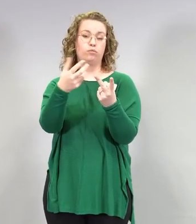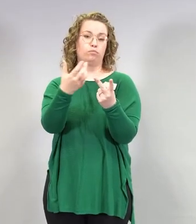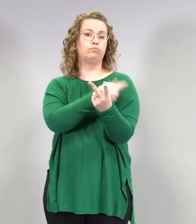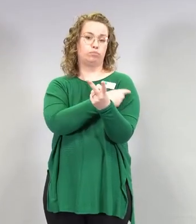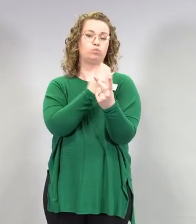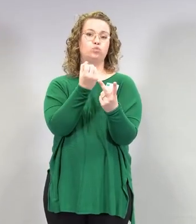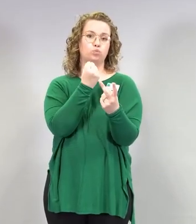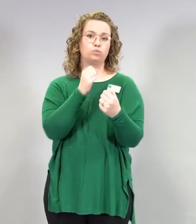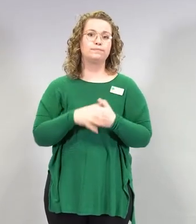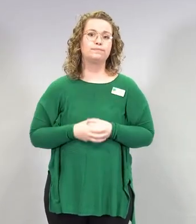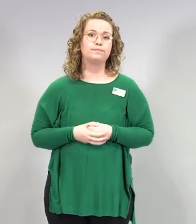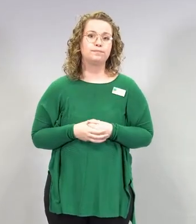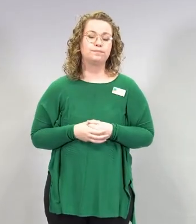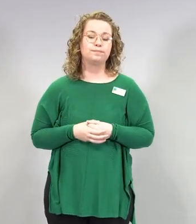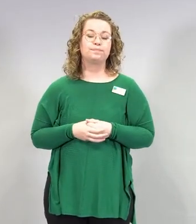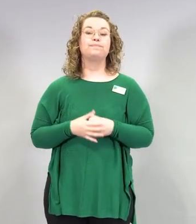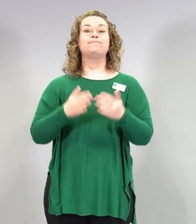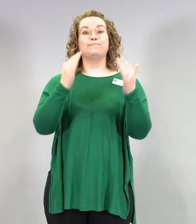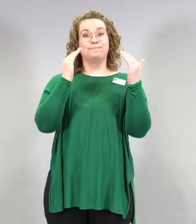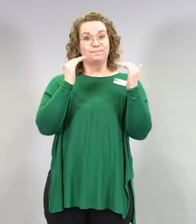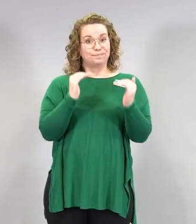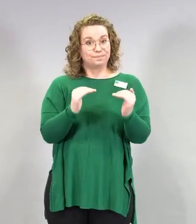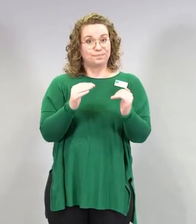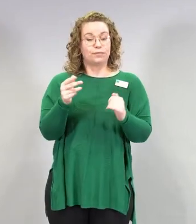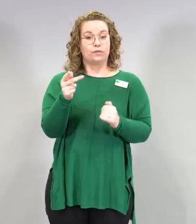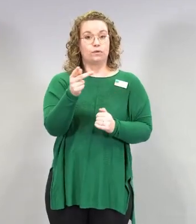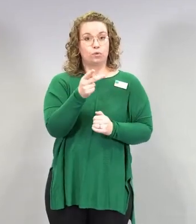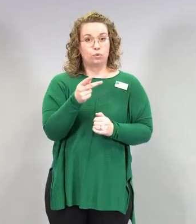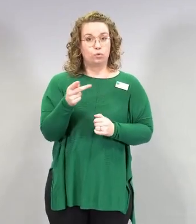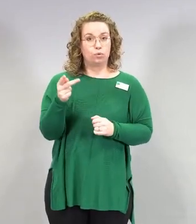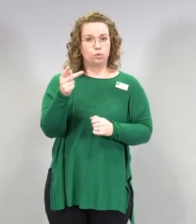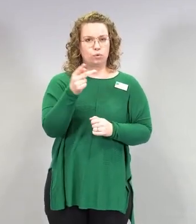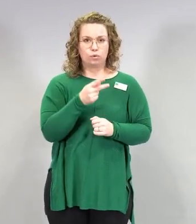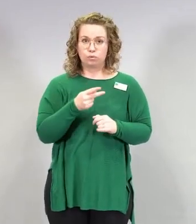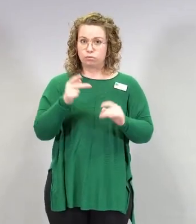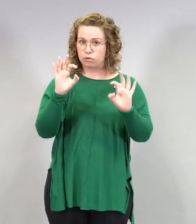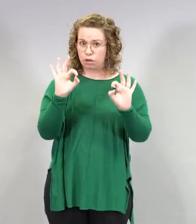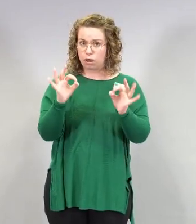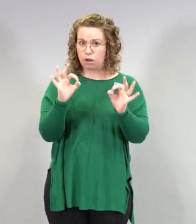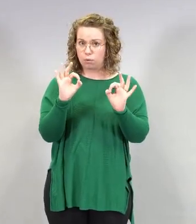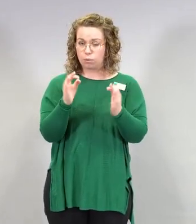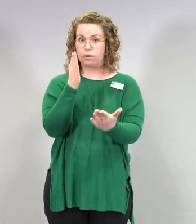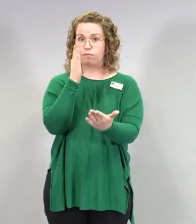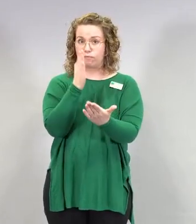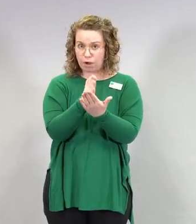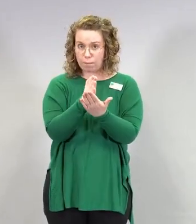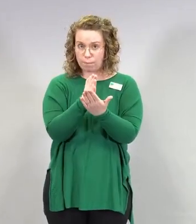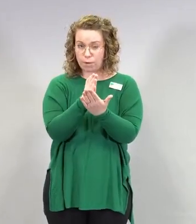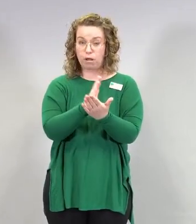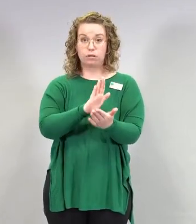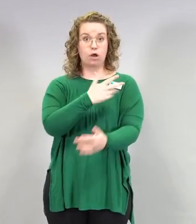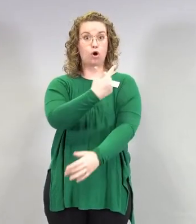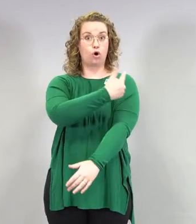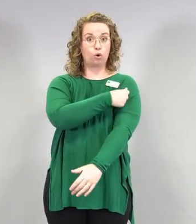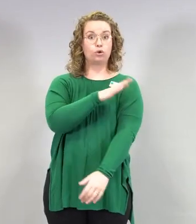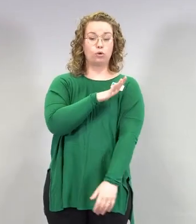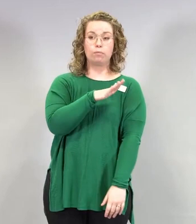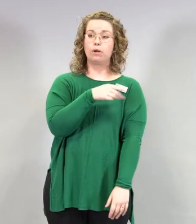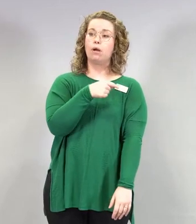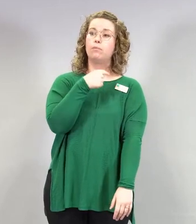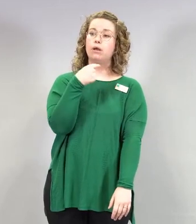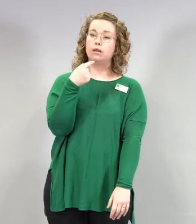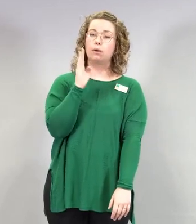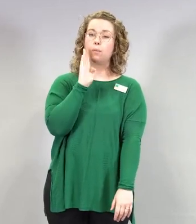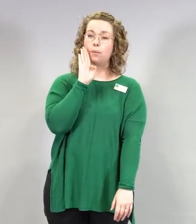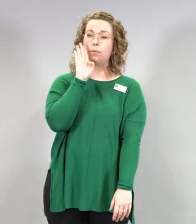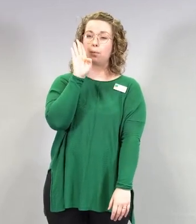Sitten on kysytty sitä, että miten voidaan olla vakuuttuneita uusien rokotteiden pitkäaikaisturvallisuudessa, kun niitä ei ole